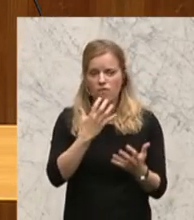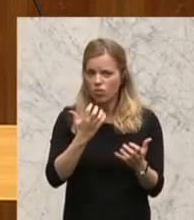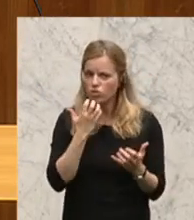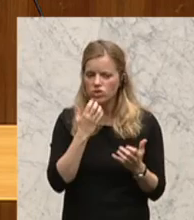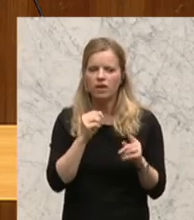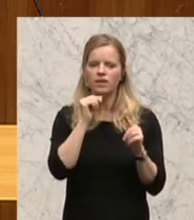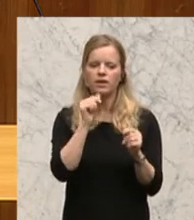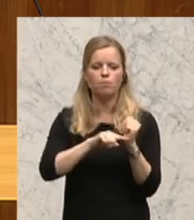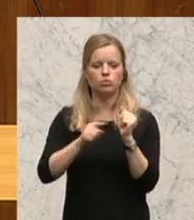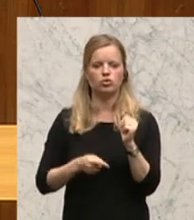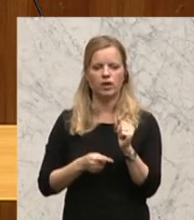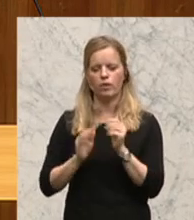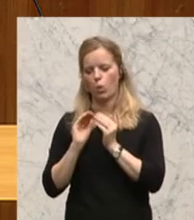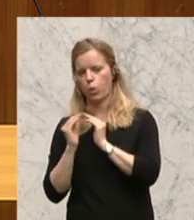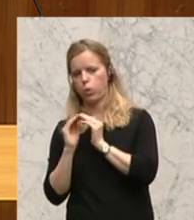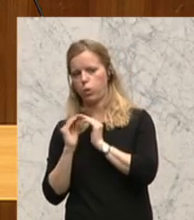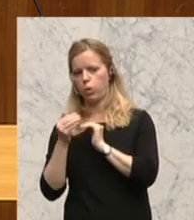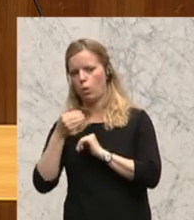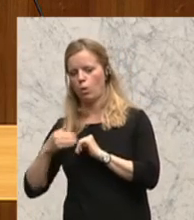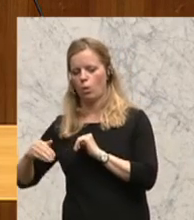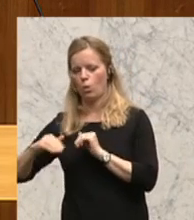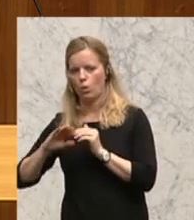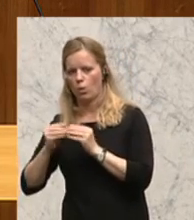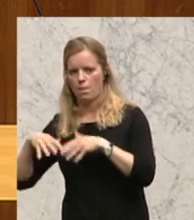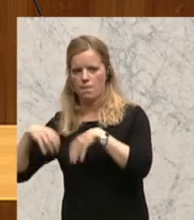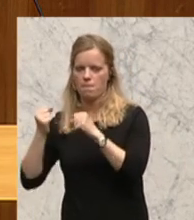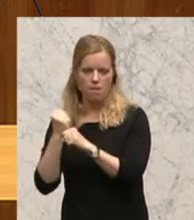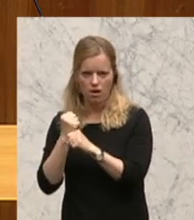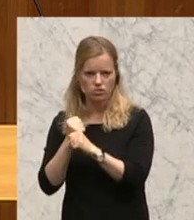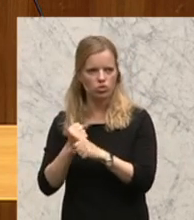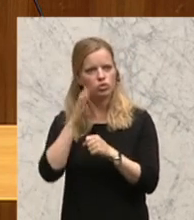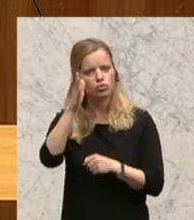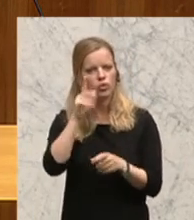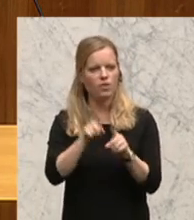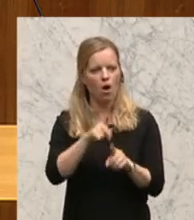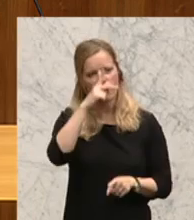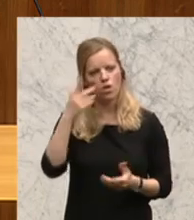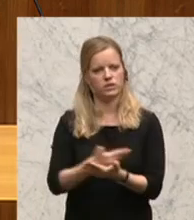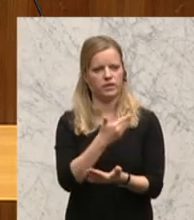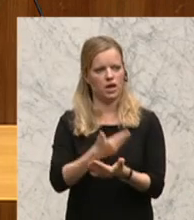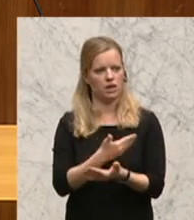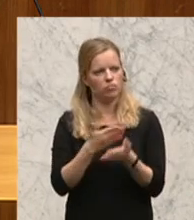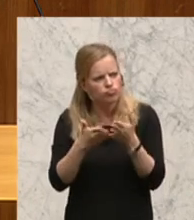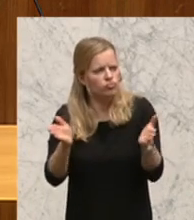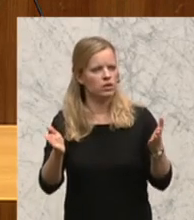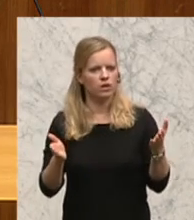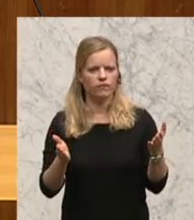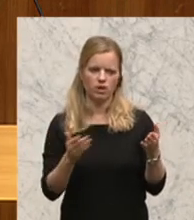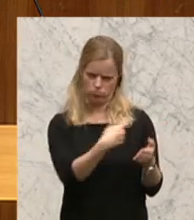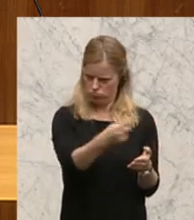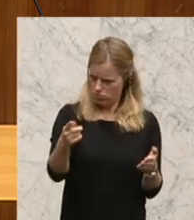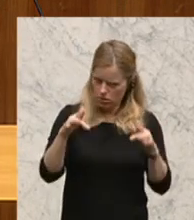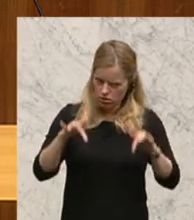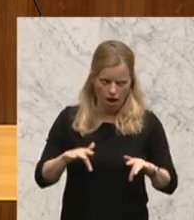erstellt wird, sondern dass in Zukunft auch die Volksvertreter und Volksvertreterinnen, deren Job es ist, dafür sind wir gewählt, dafür werden wir